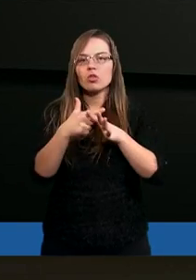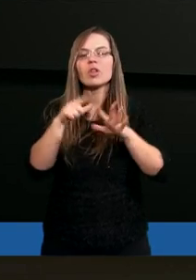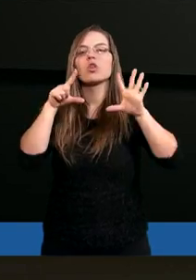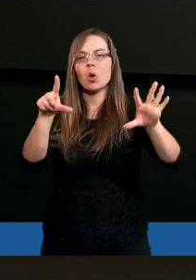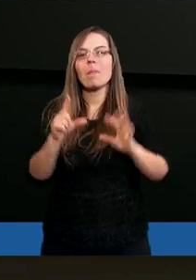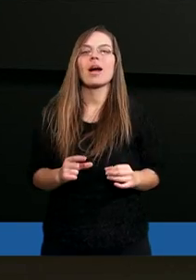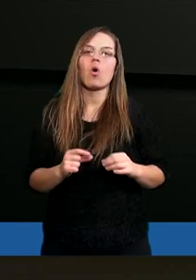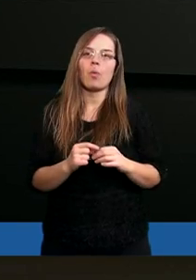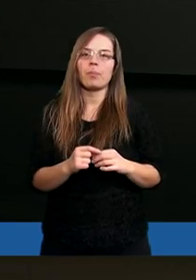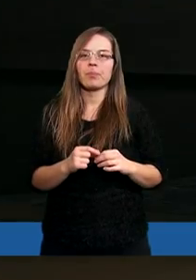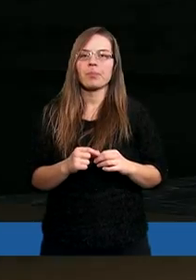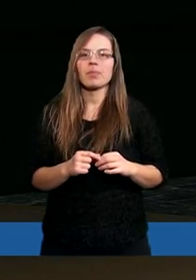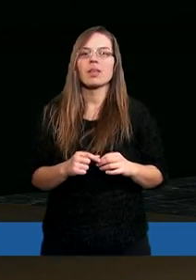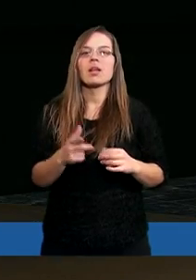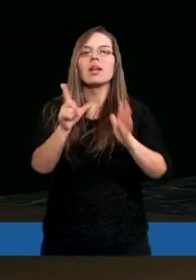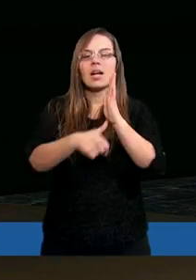XXVII.